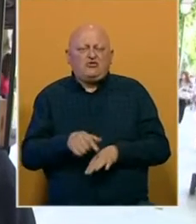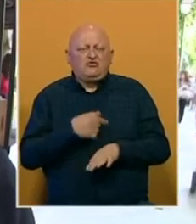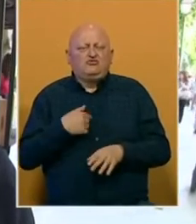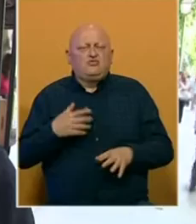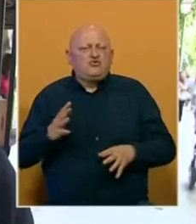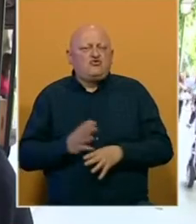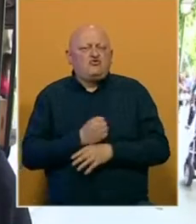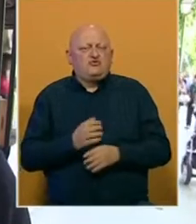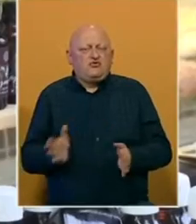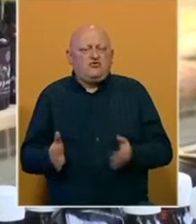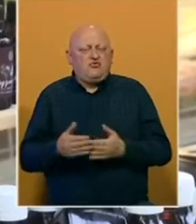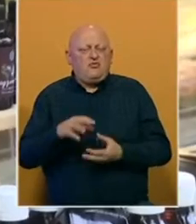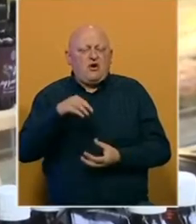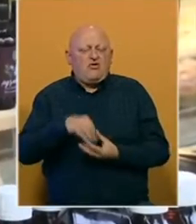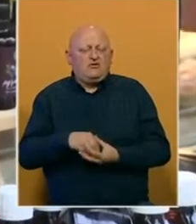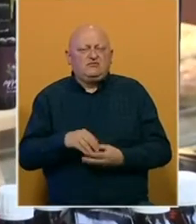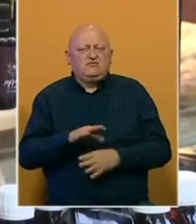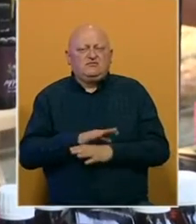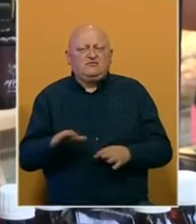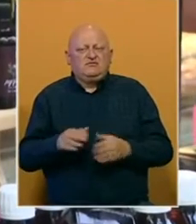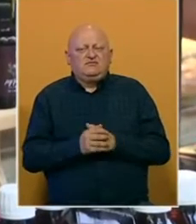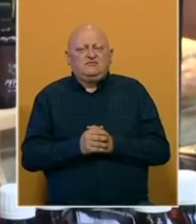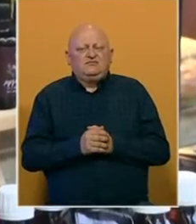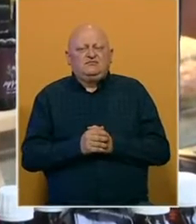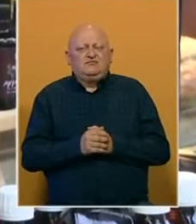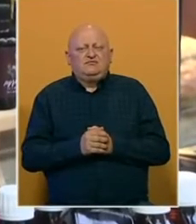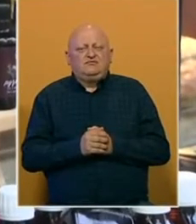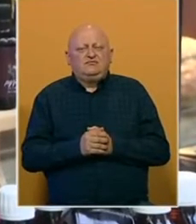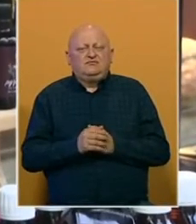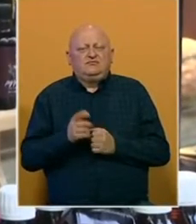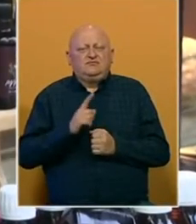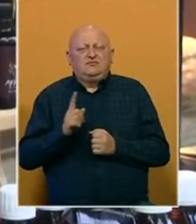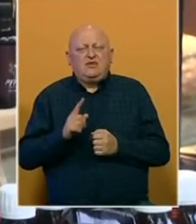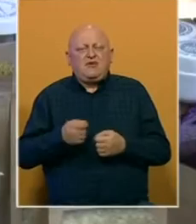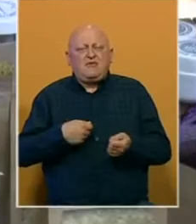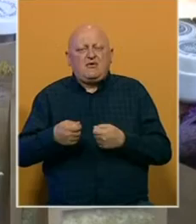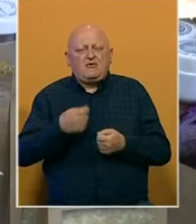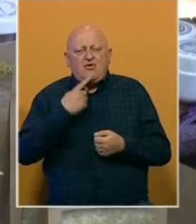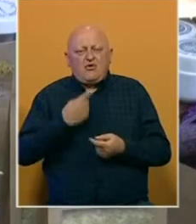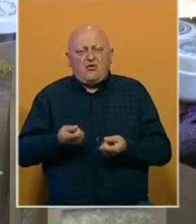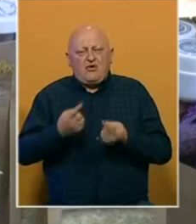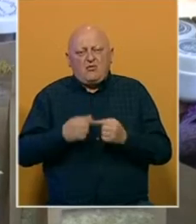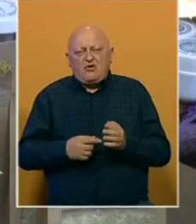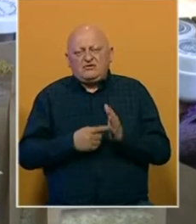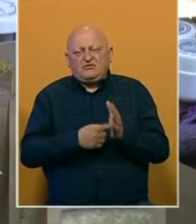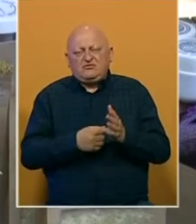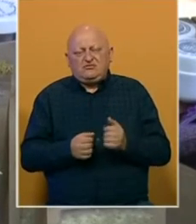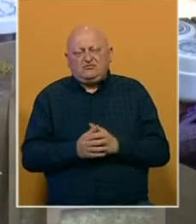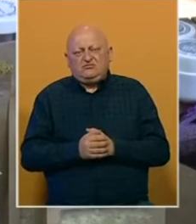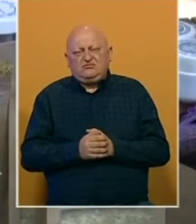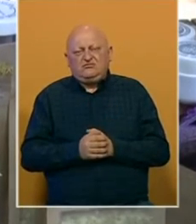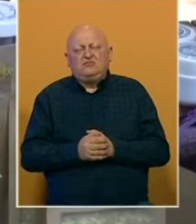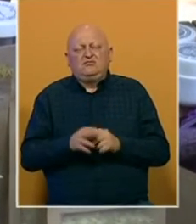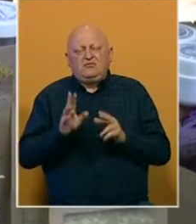uspijevamo to da upakujemo baš tako u pakice kao što ste rekli. Da li postoji neki proizvod koji bi posebno istakli? Pa